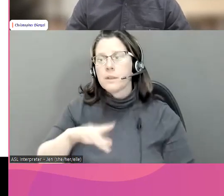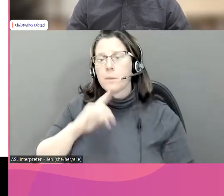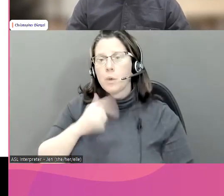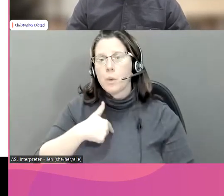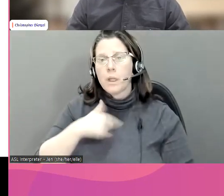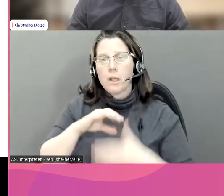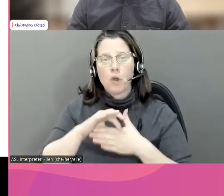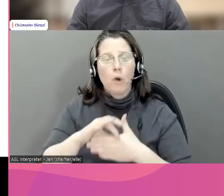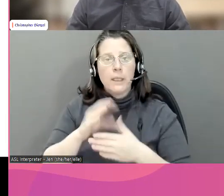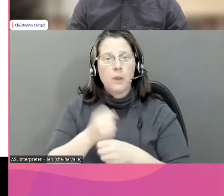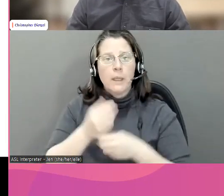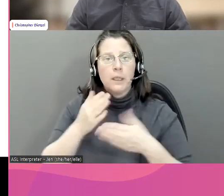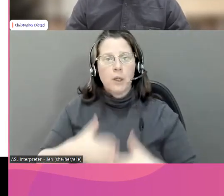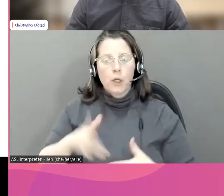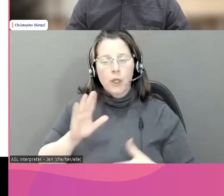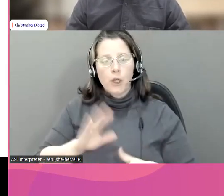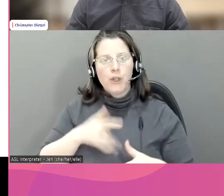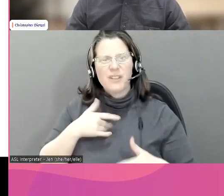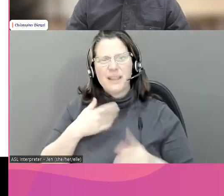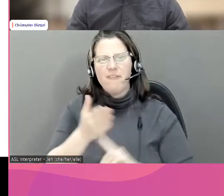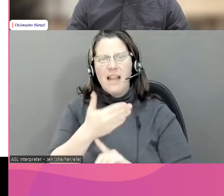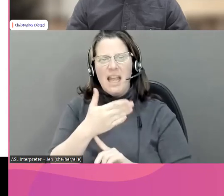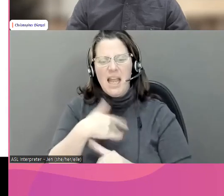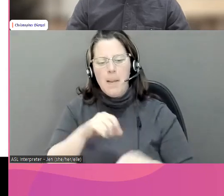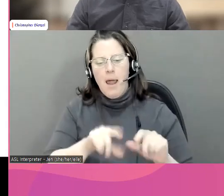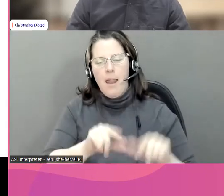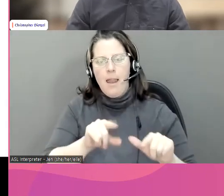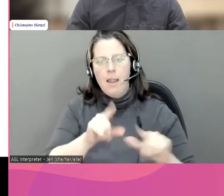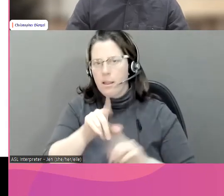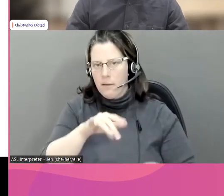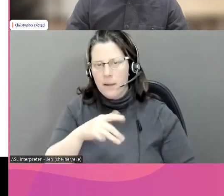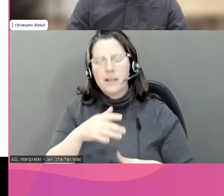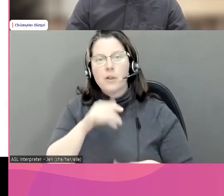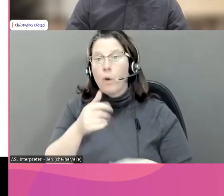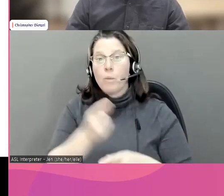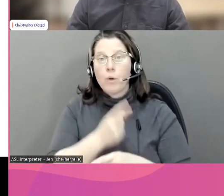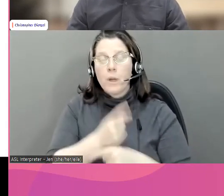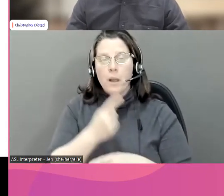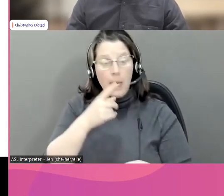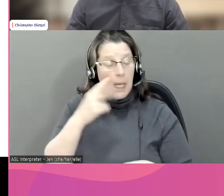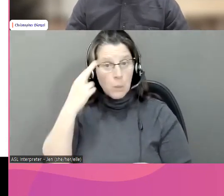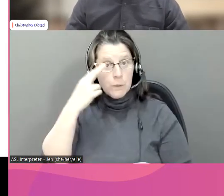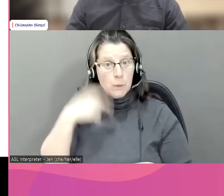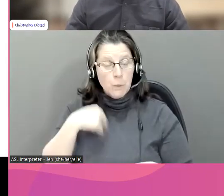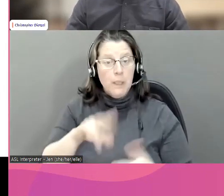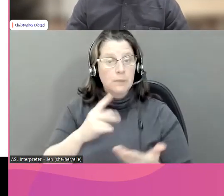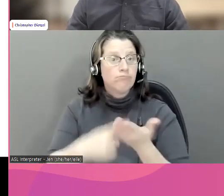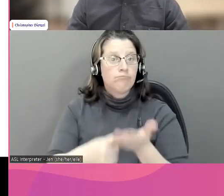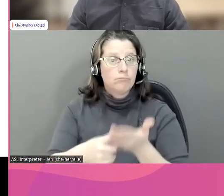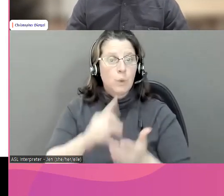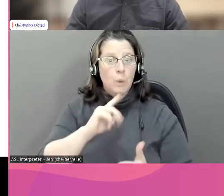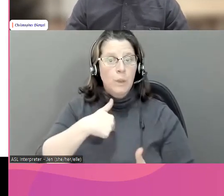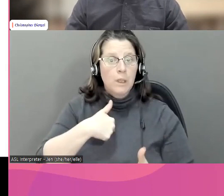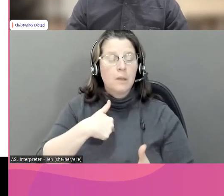il y eu des créateurs de contenu queer qui ont été signalés comme étant inappropriés. C'est seulement parce qu'ils parlaient d'enjeux queer,